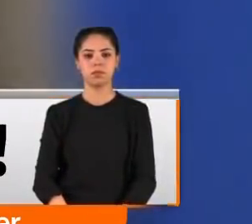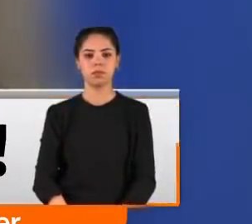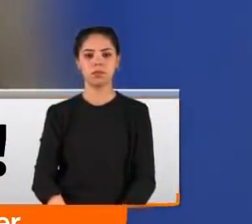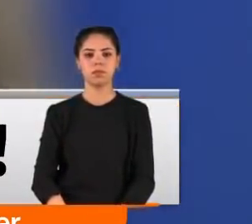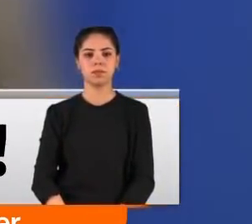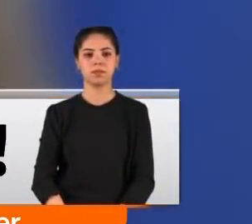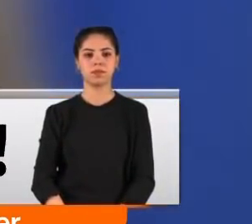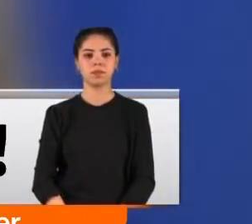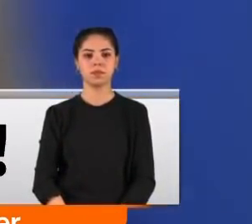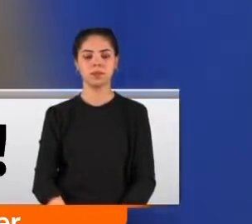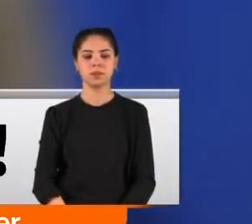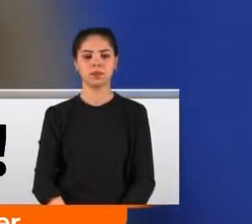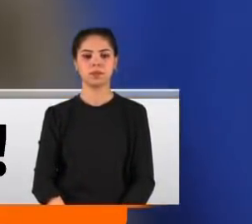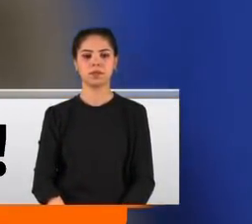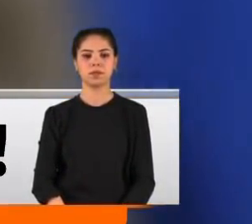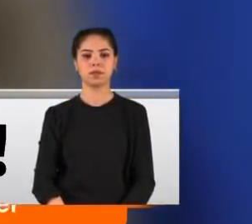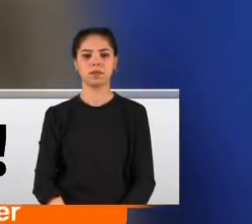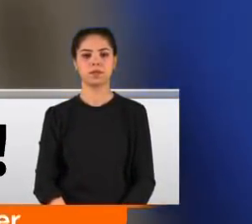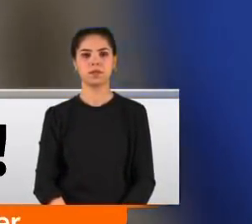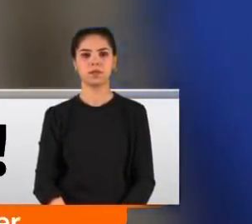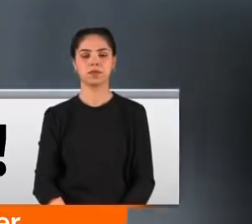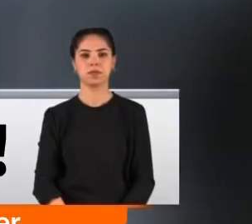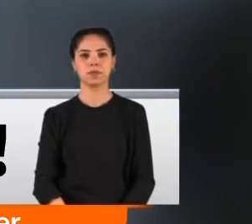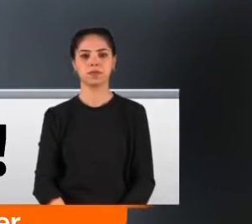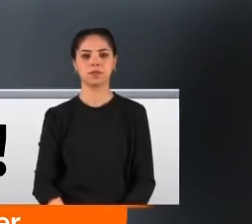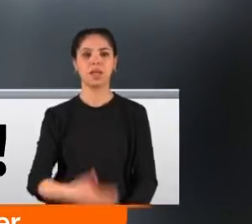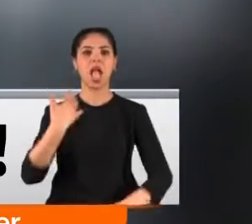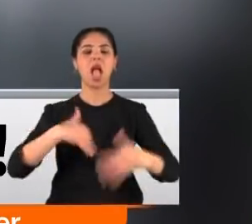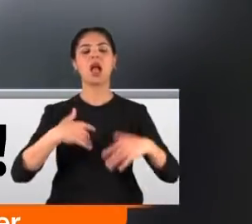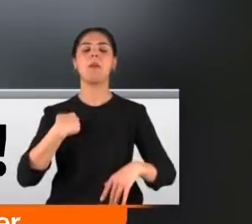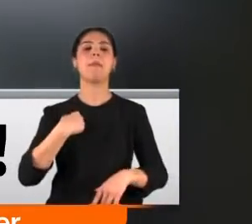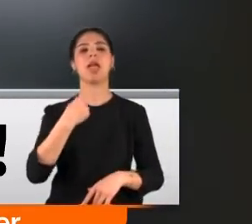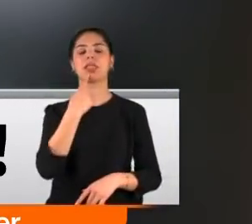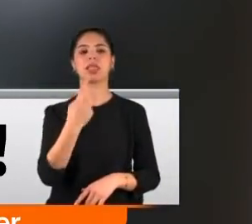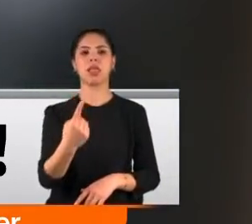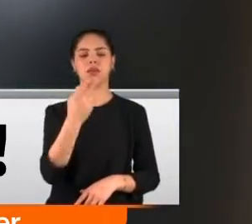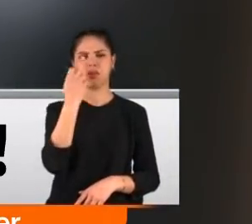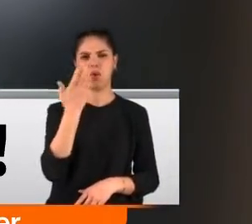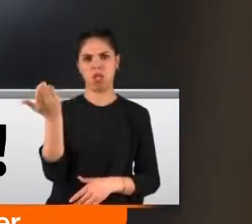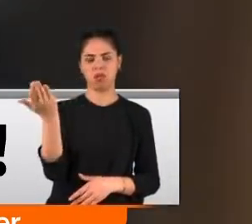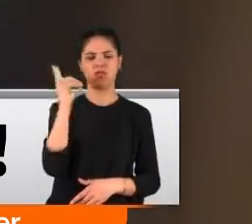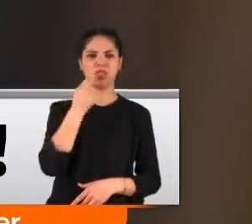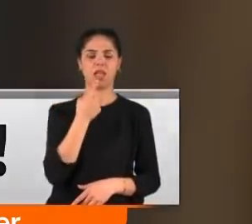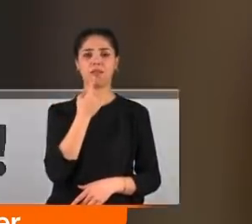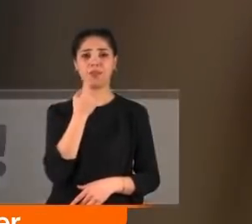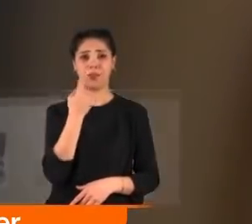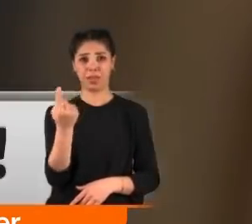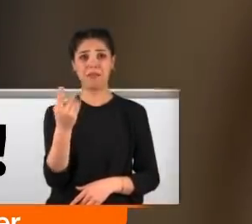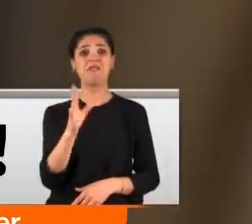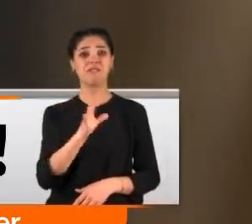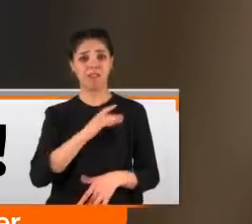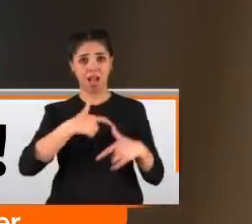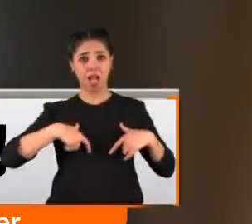Adana'da. Adana'da. Buradan ne işin var? Dilen yok. Engelli rolü yapan düzenbaz sözde sağır ve dilsizken bir anda